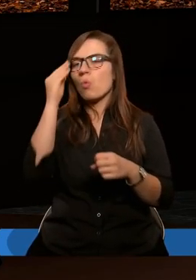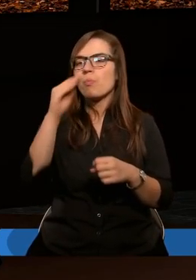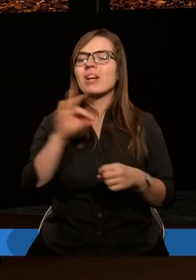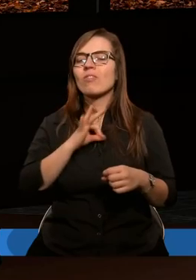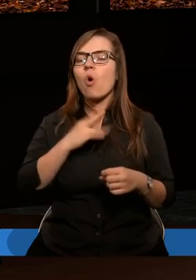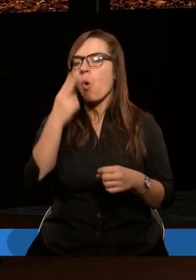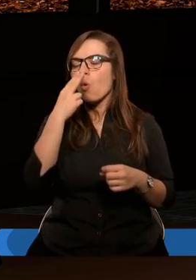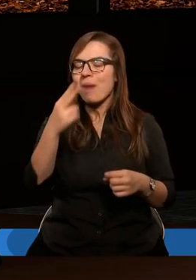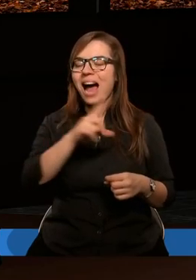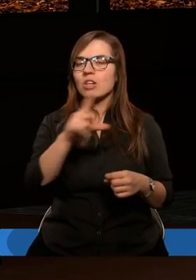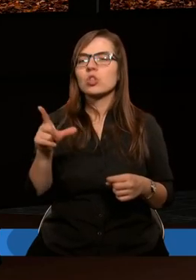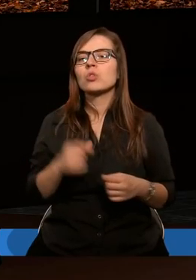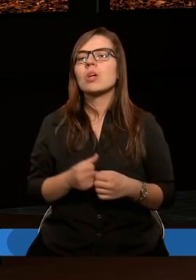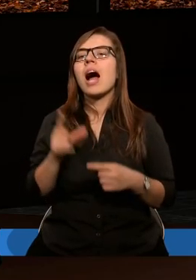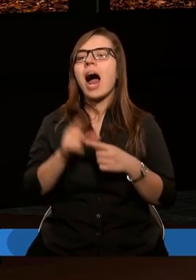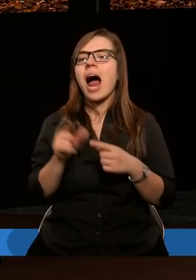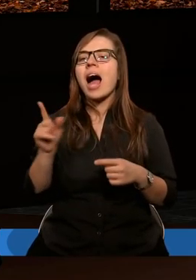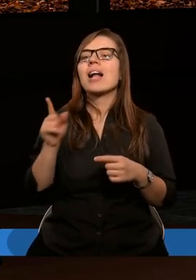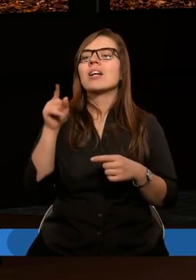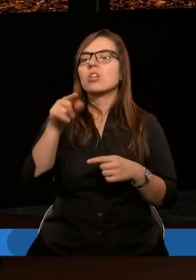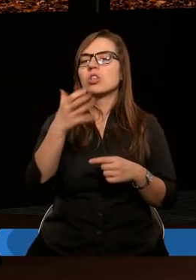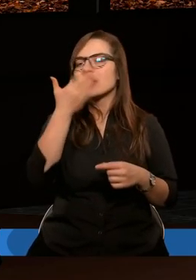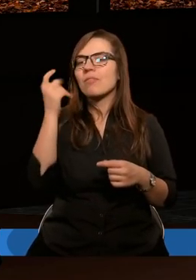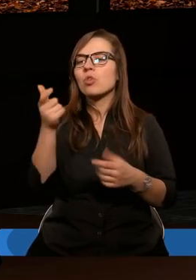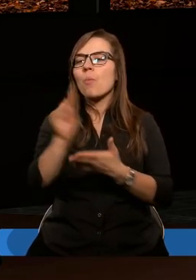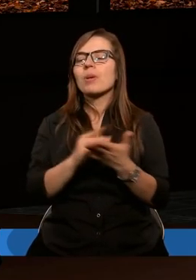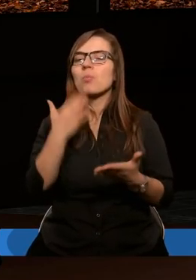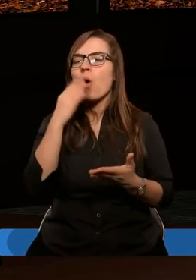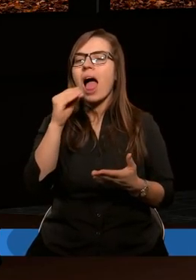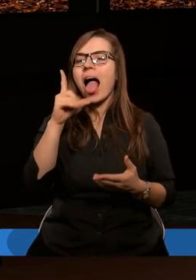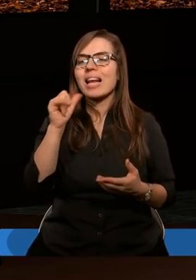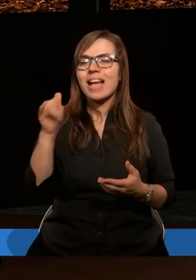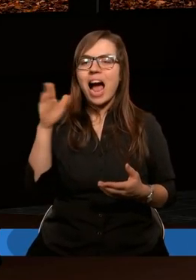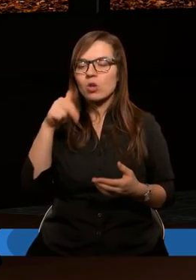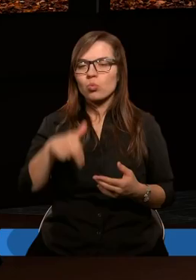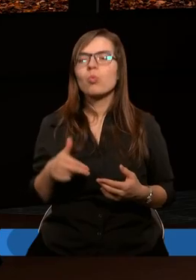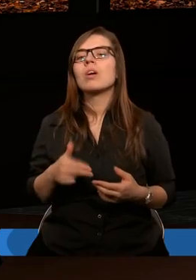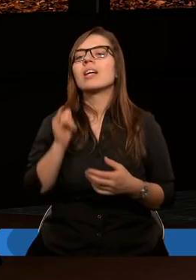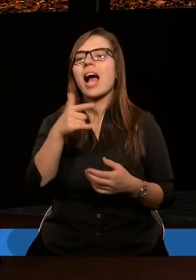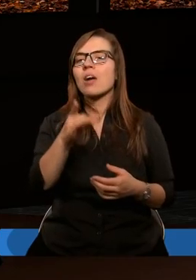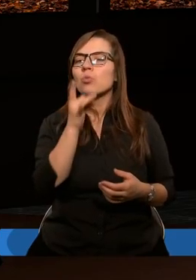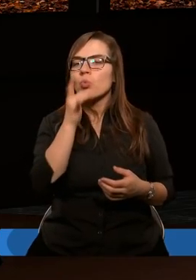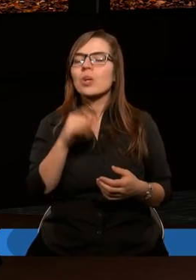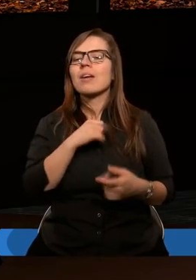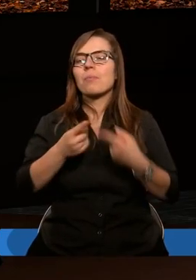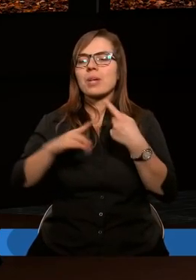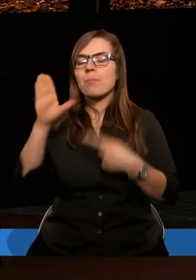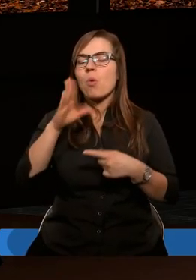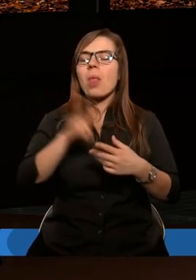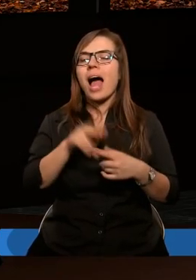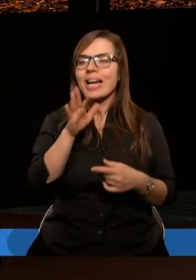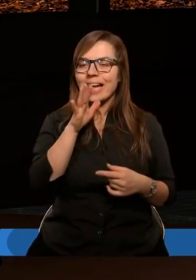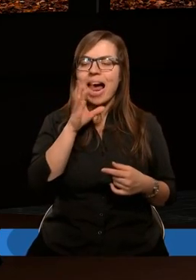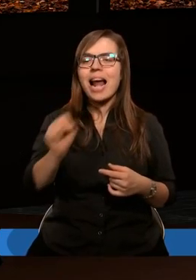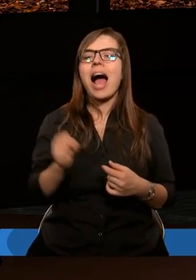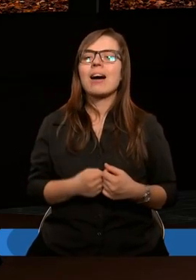uprzednio sobie upatrzył. Ale czy nie wiecie, co w pismu mówi o Eliaszu, jak się uskarża przed Bogiem na